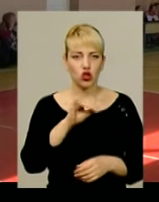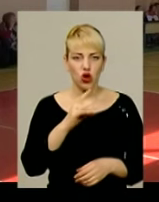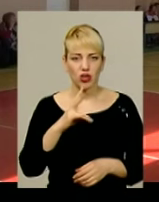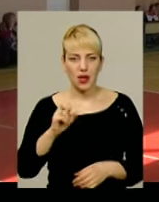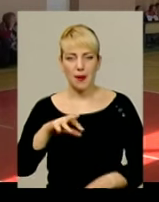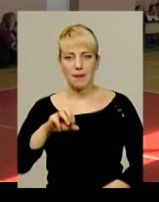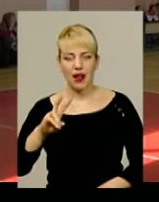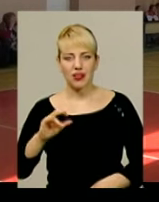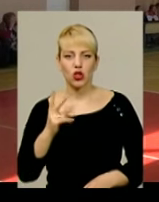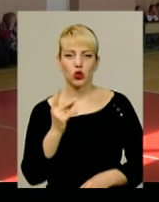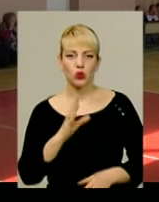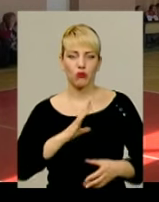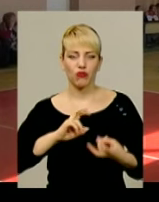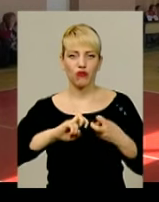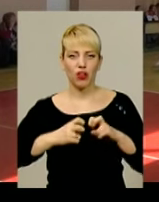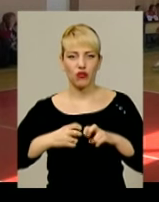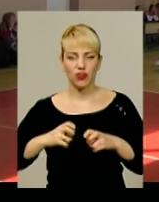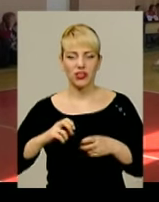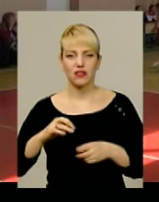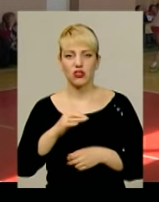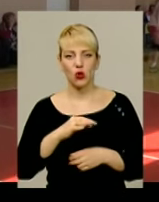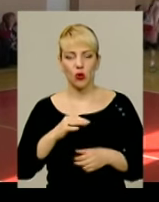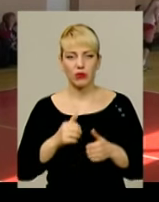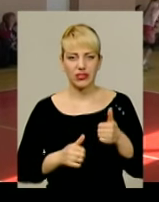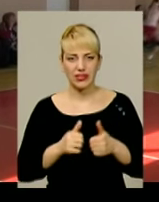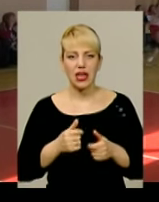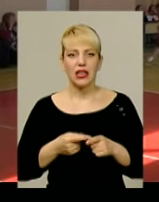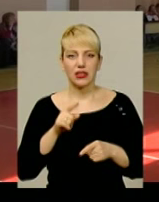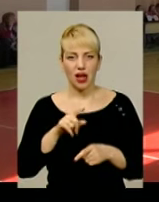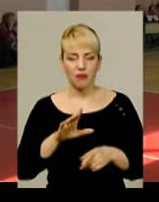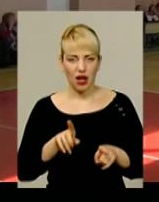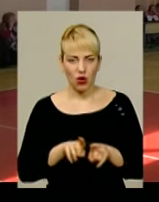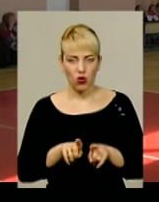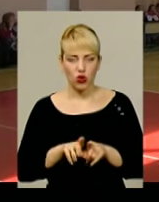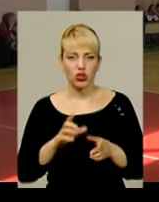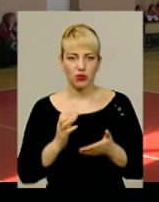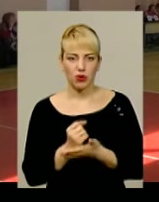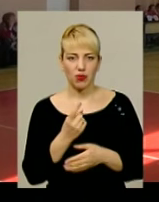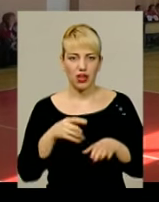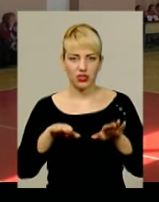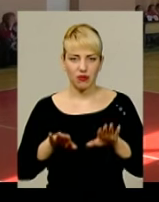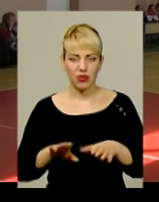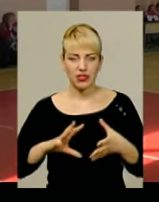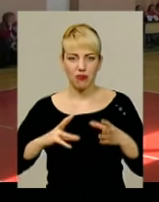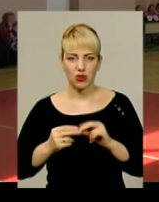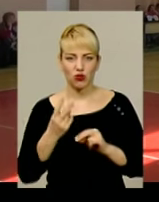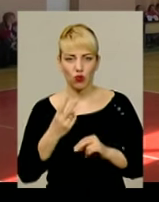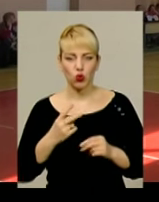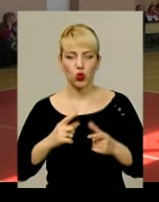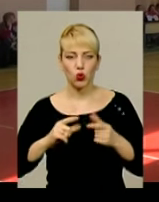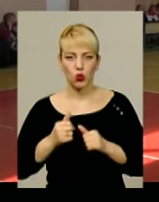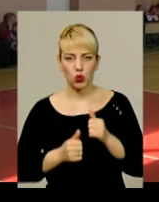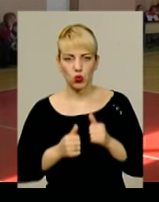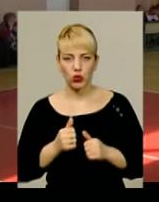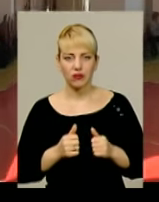змагань відбувся в місті Долина Івано-Франківської області. Там Деражнянський дует також став першим. За пісунками двох ігрових турів команда Чорна Мельник